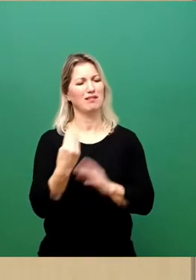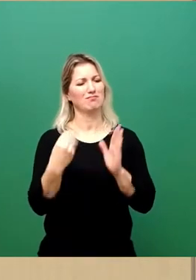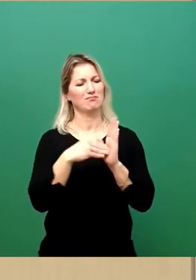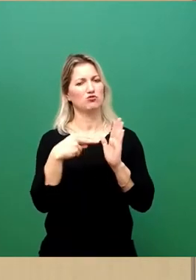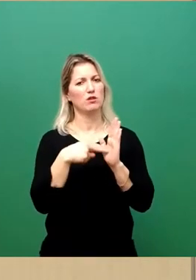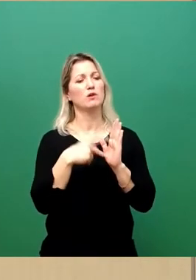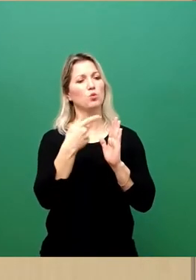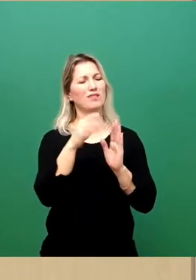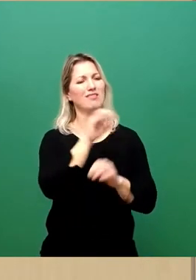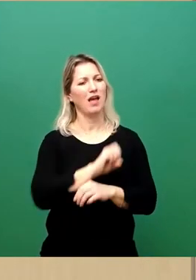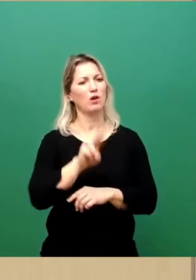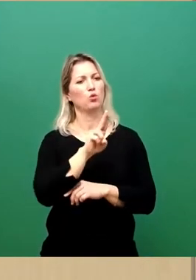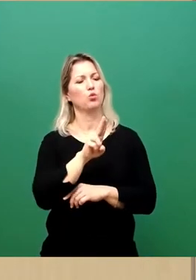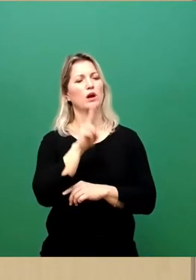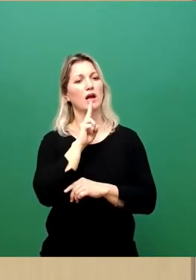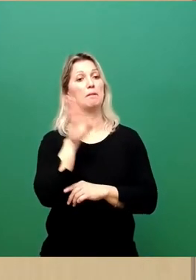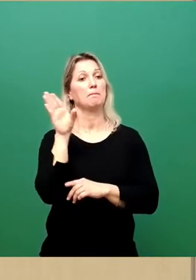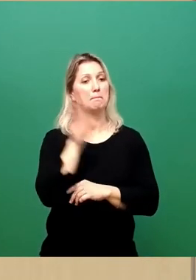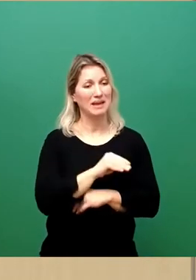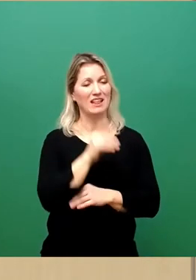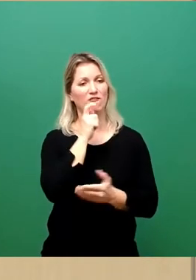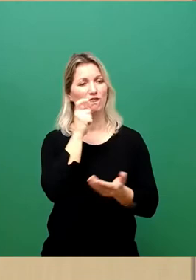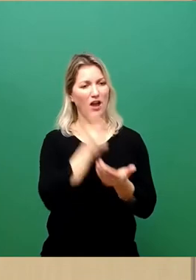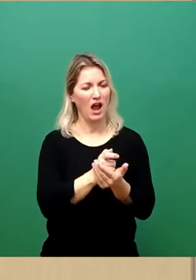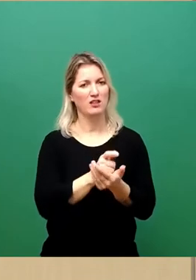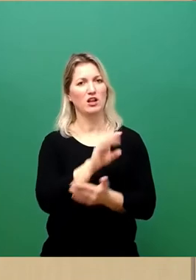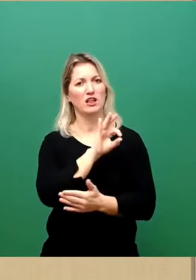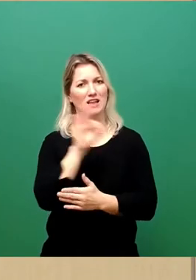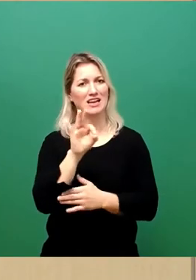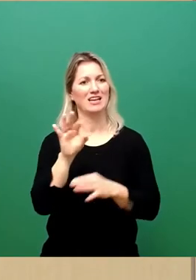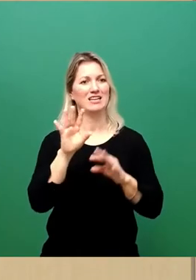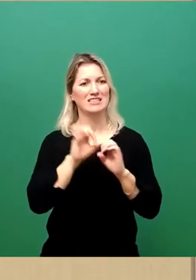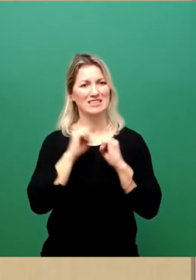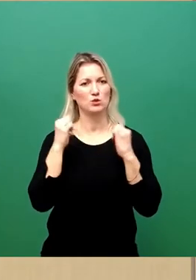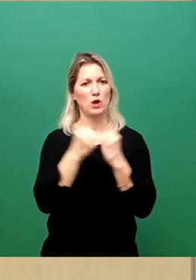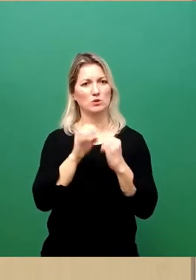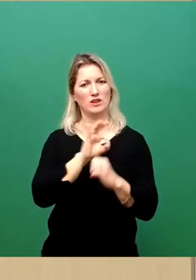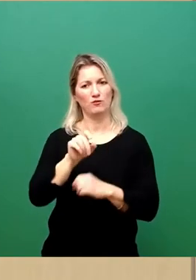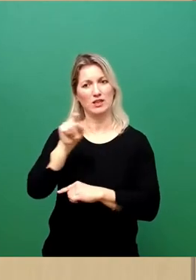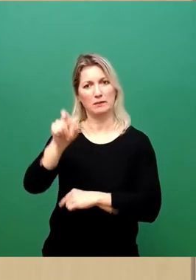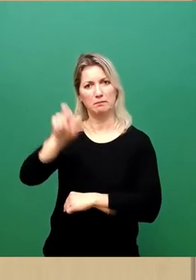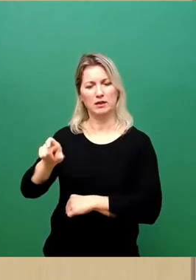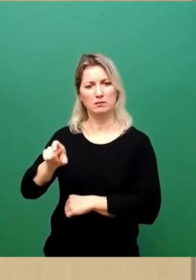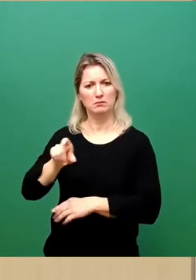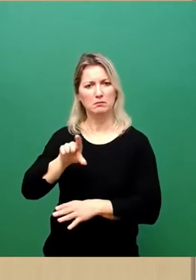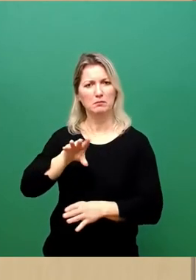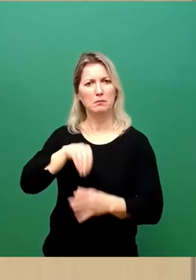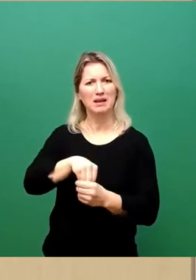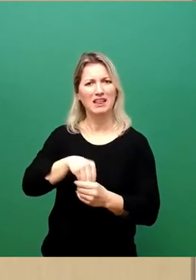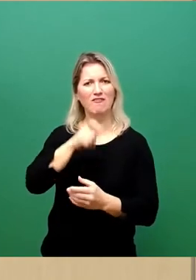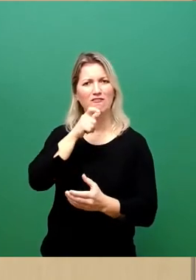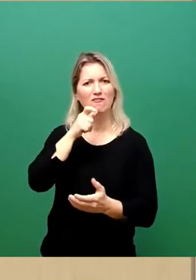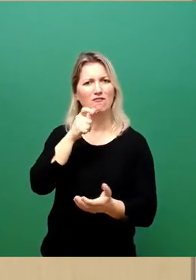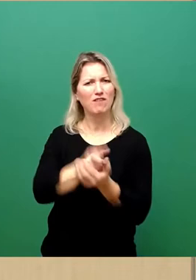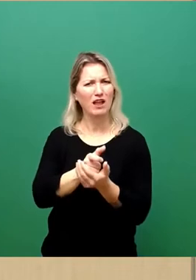mitverantwortlich für die Situation dieser Menschen, mitverantwortlich, woher nehmen Sie das bitte? Was soll das?